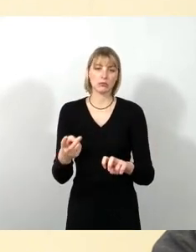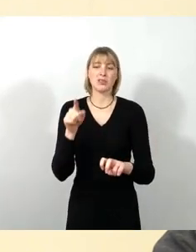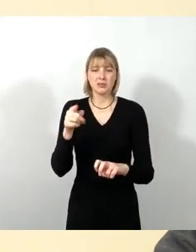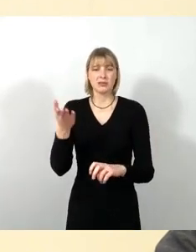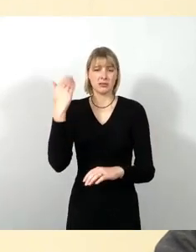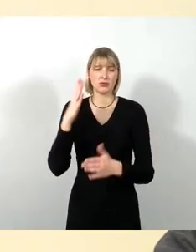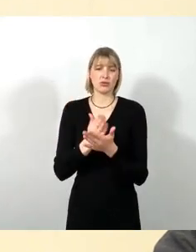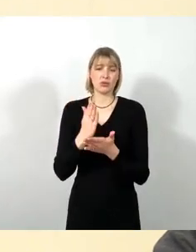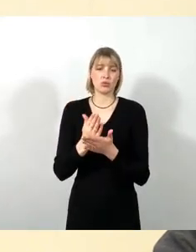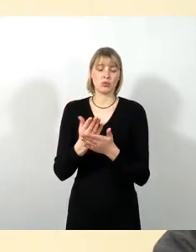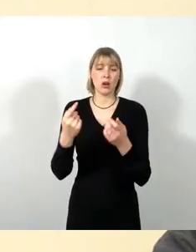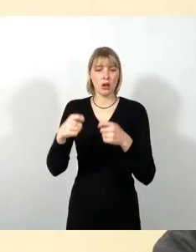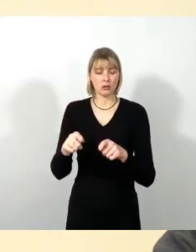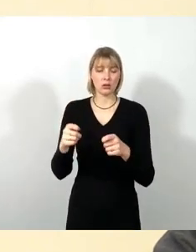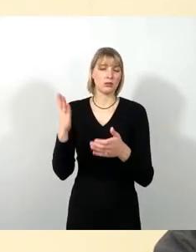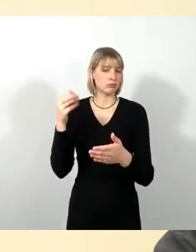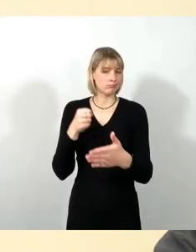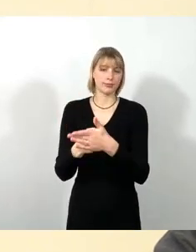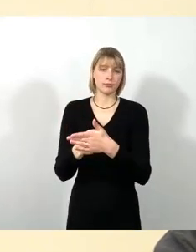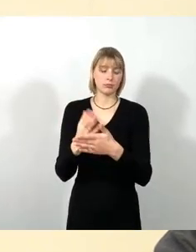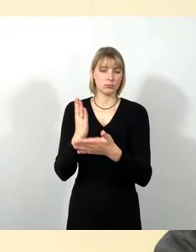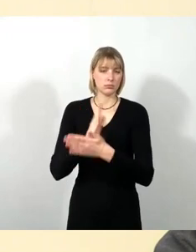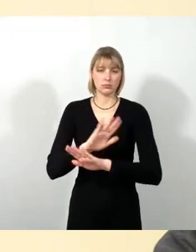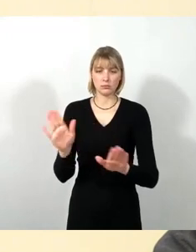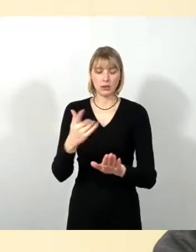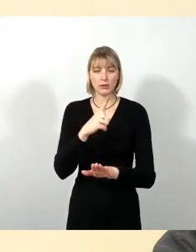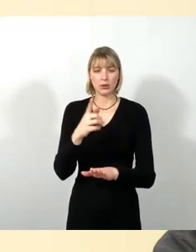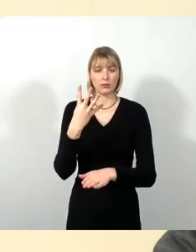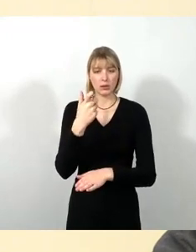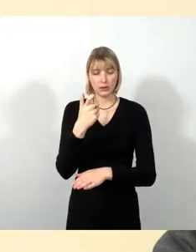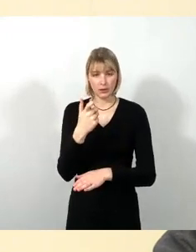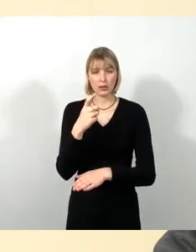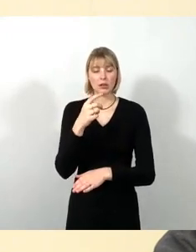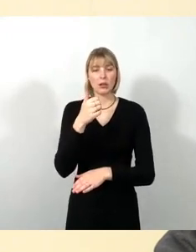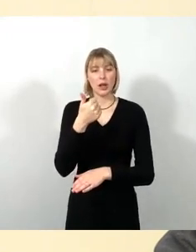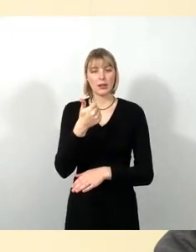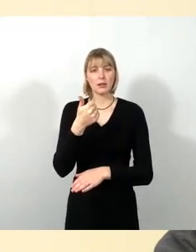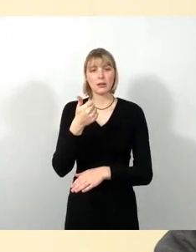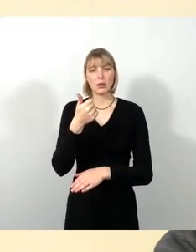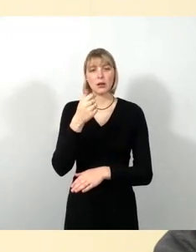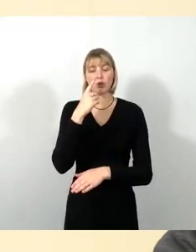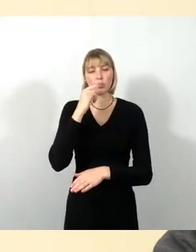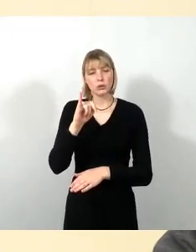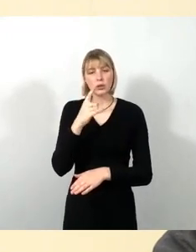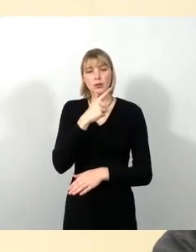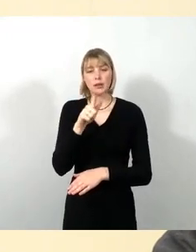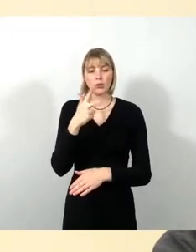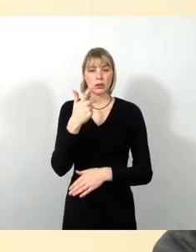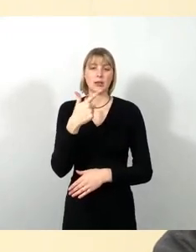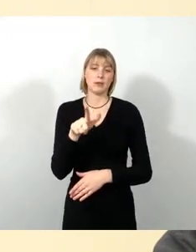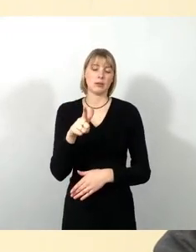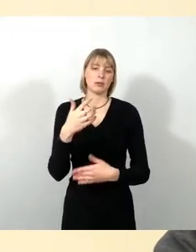institutionelle Förderung in 2024, der 1. Juni 2023. Das heißt, man kann das jetzt nicht